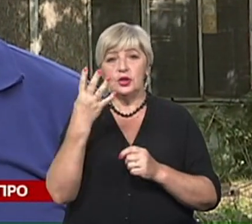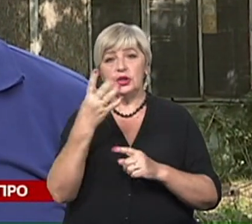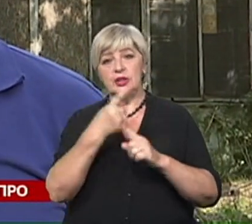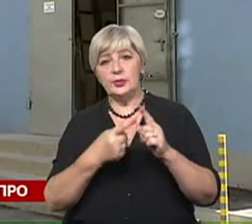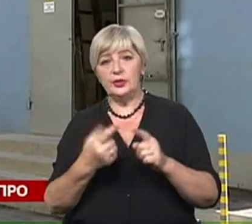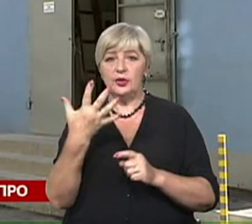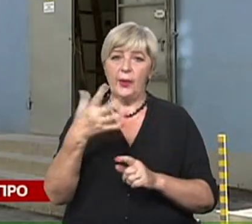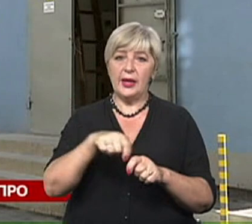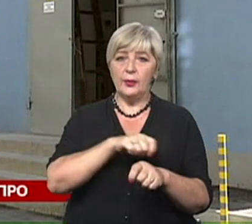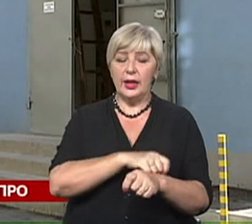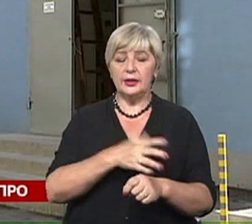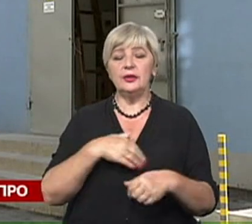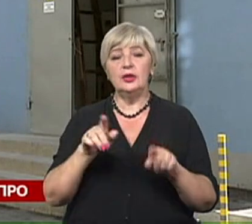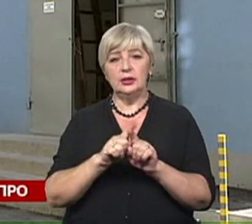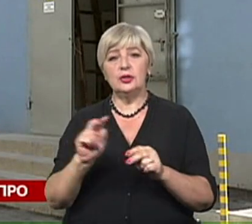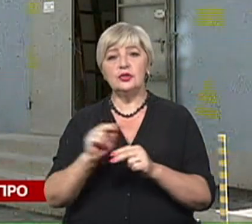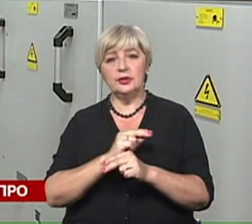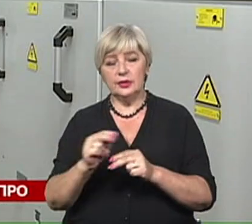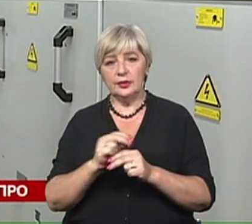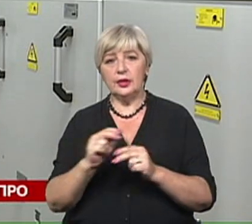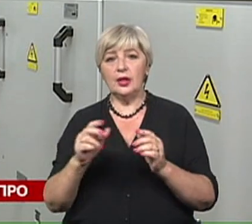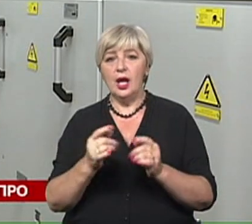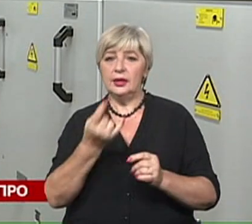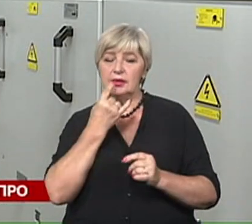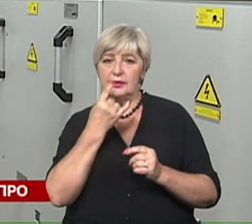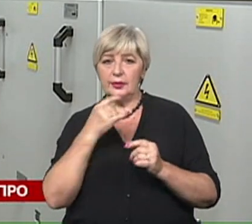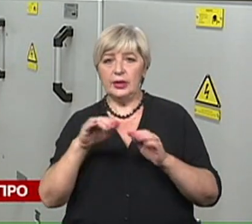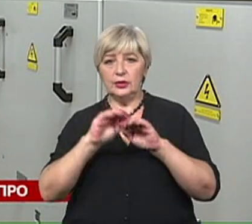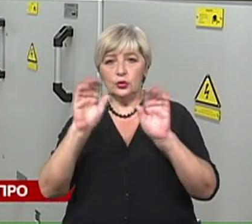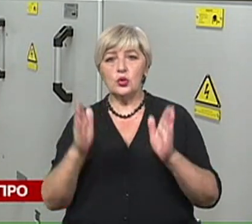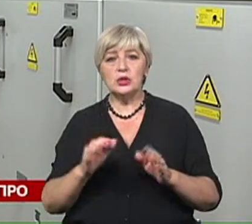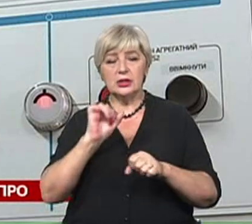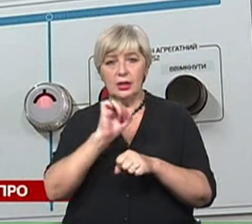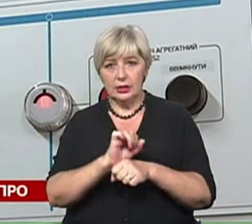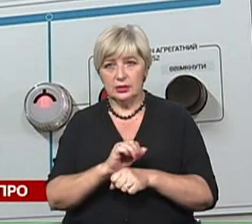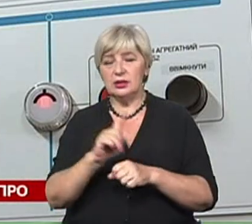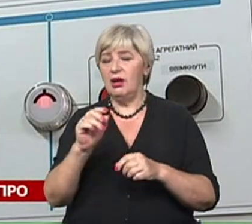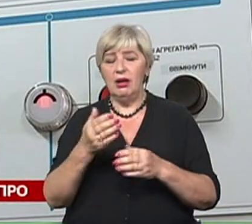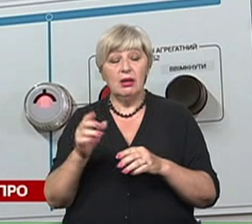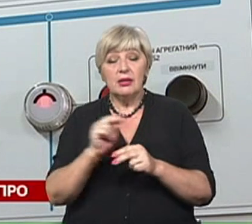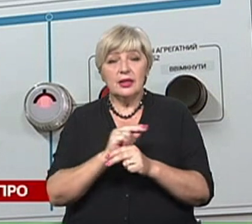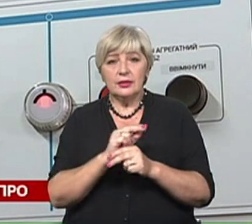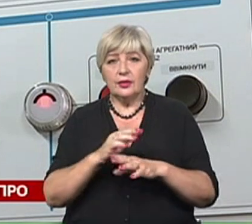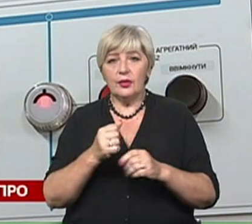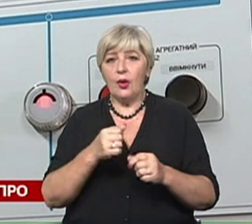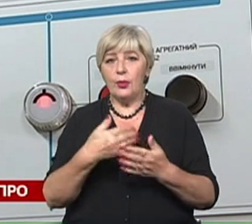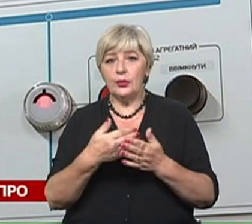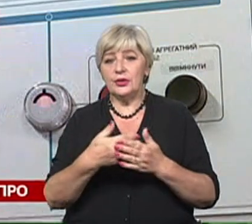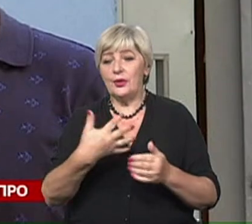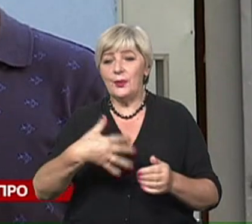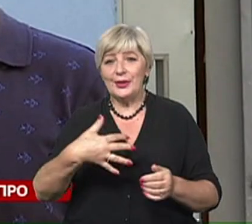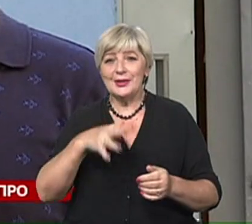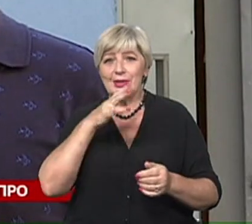,5-5 метрів. Також відремонтували трансформаторну станцію, звітують комунальники. Її не реконструювали протягом останніх 50